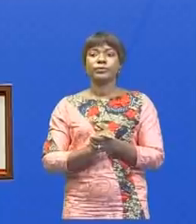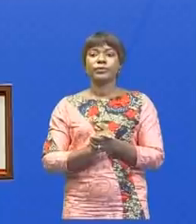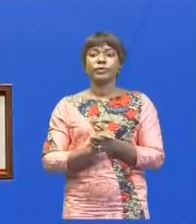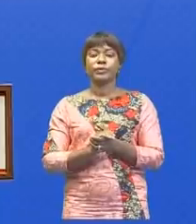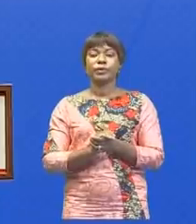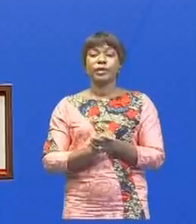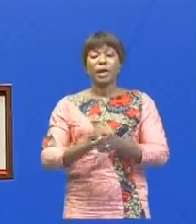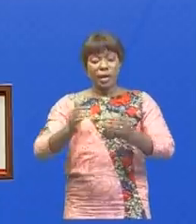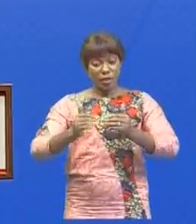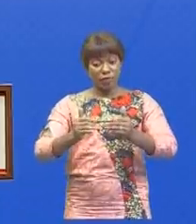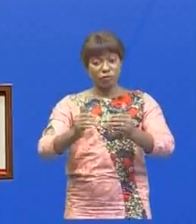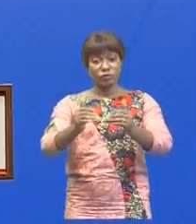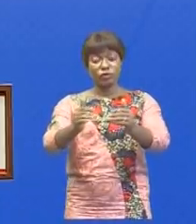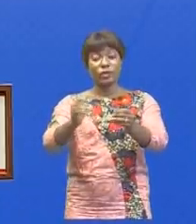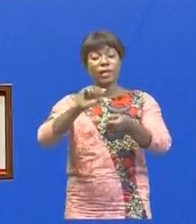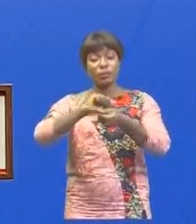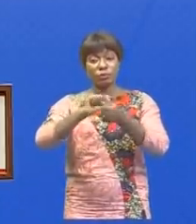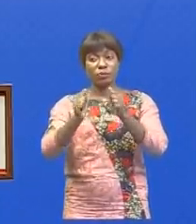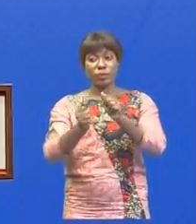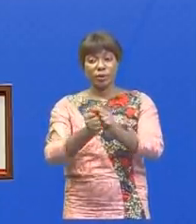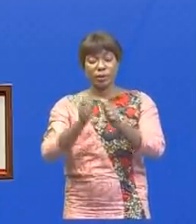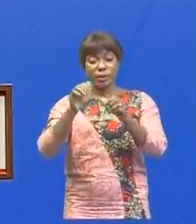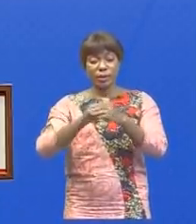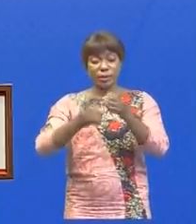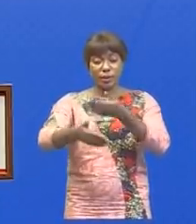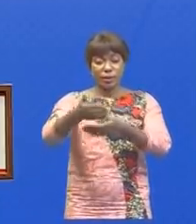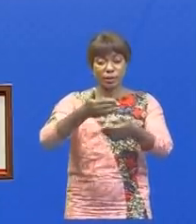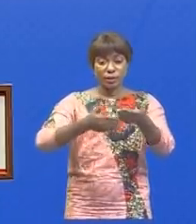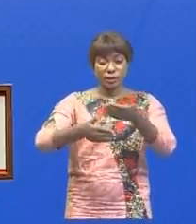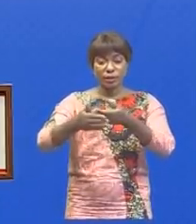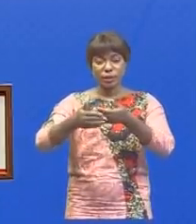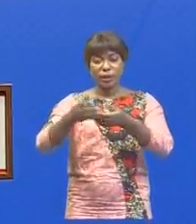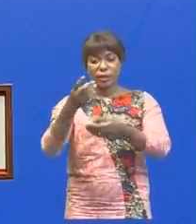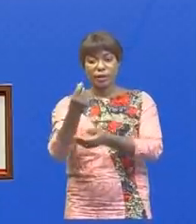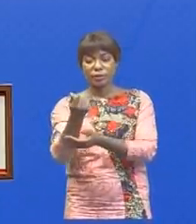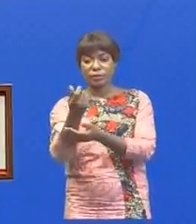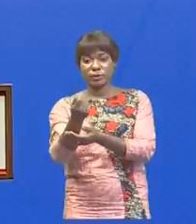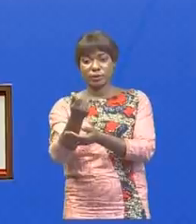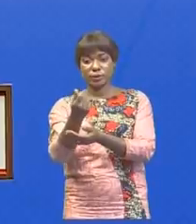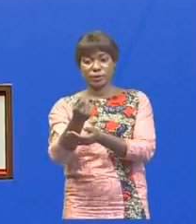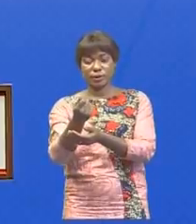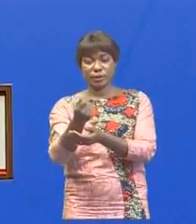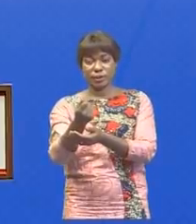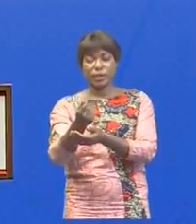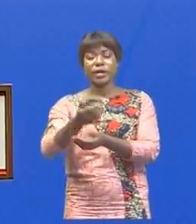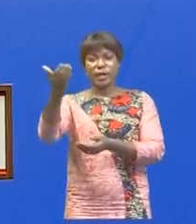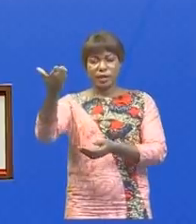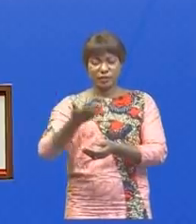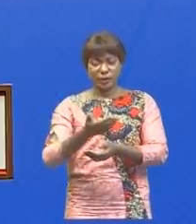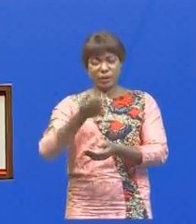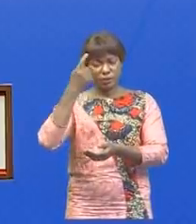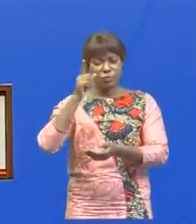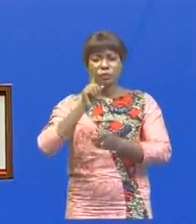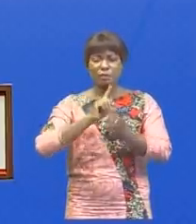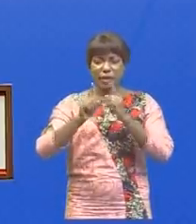Évolution de la situation récente sur le marché des changes ainsi que de biens et services. Invité à intervenir